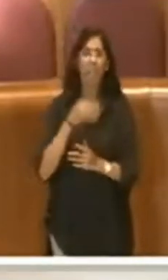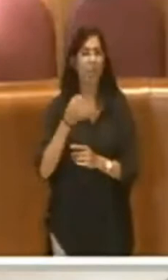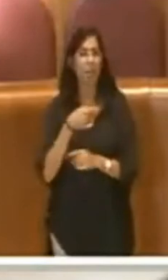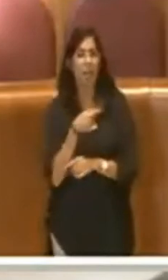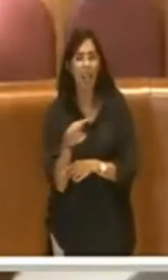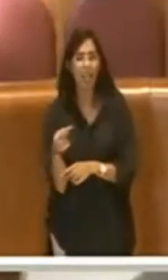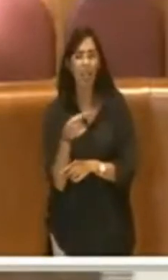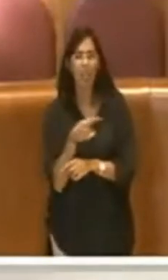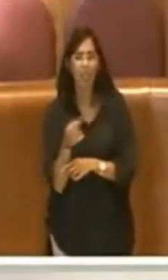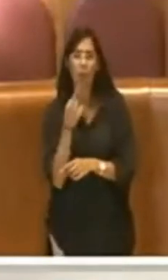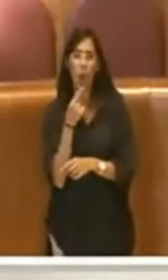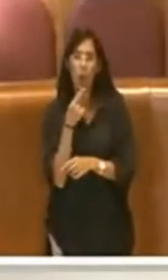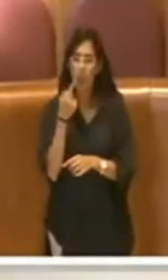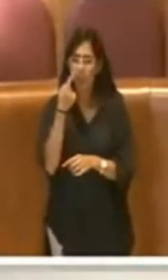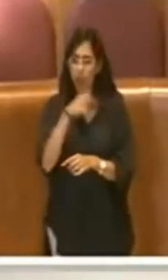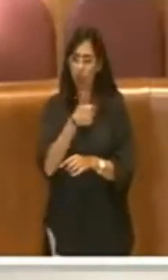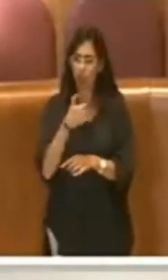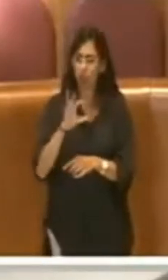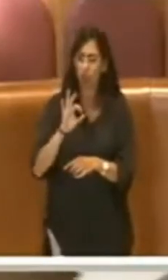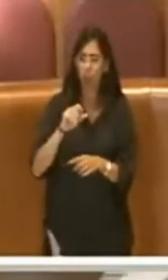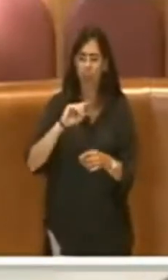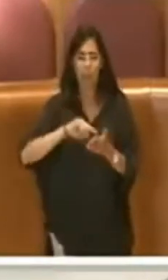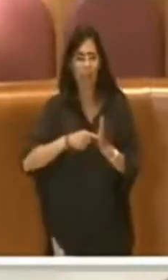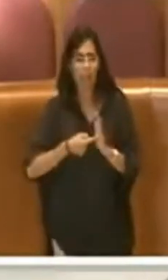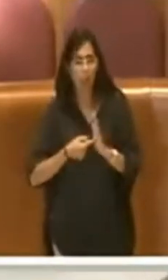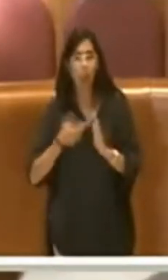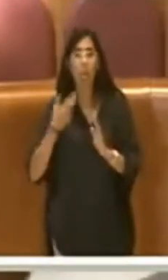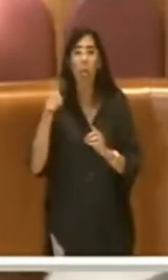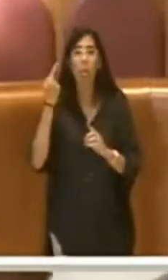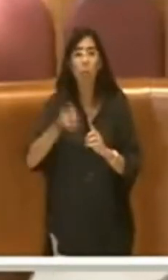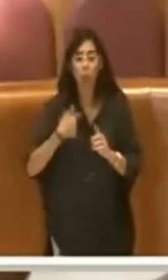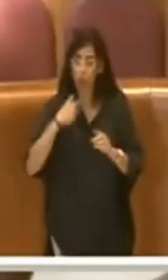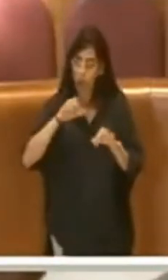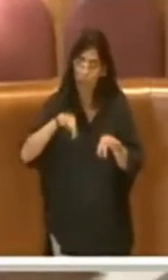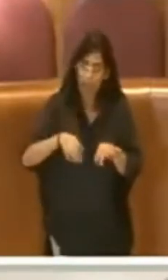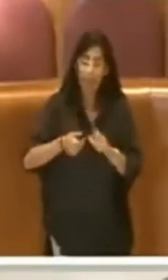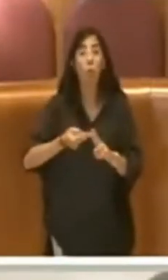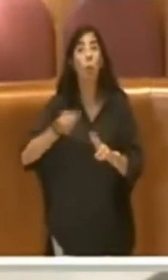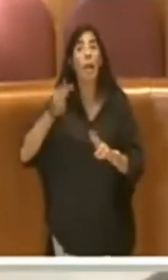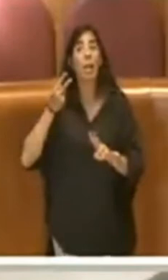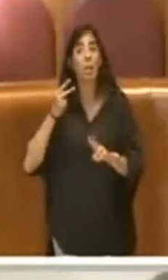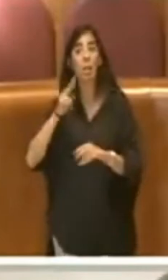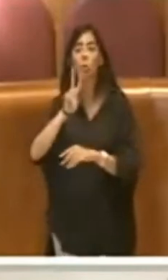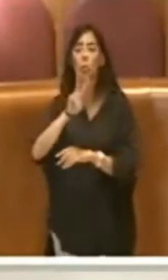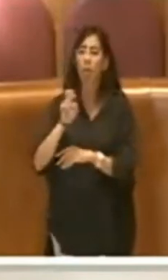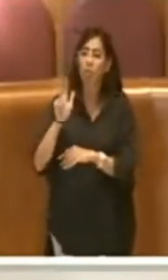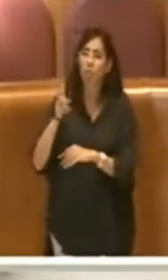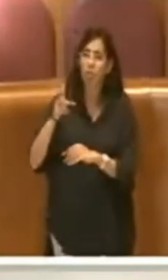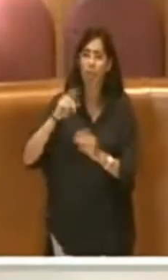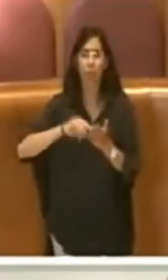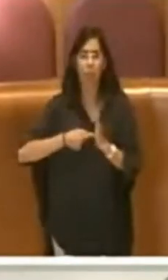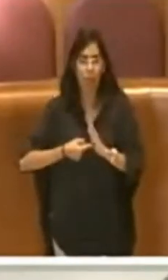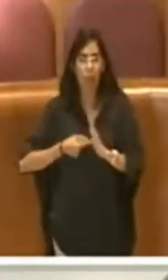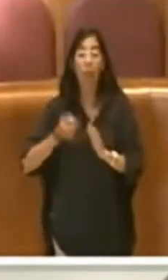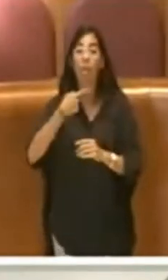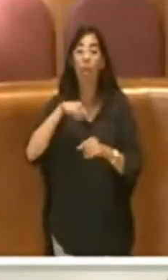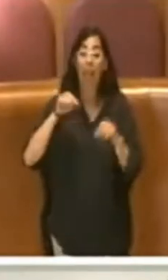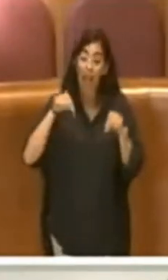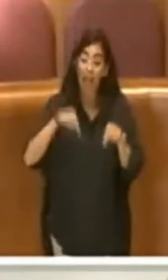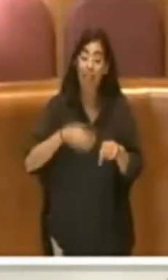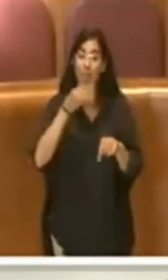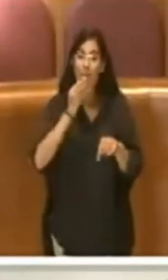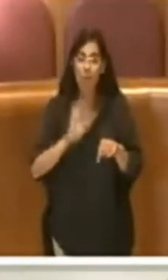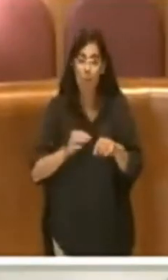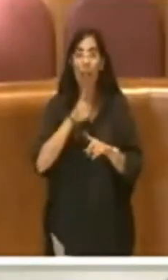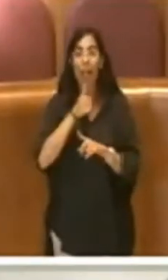150 milioni, due anni prima che arrivassimo noi, 213 milioni e noi adesso abbiamo